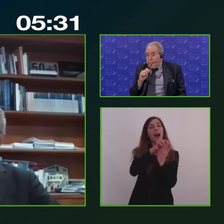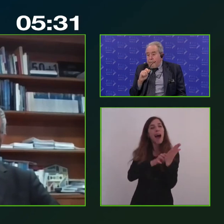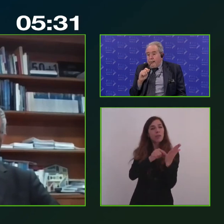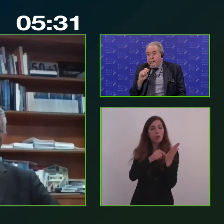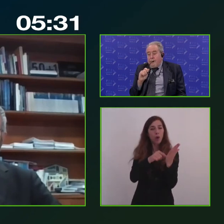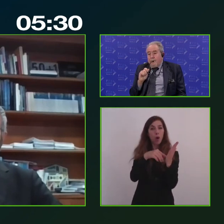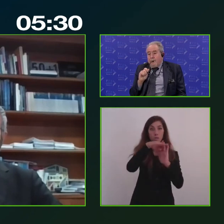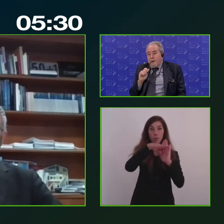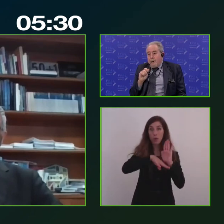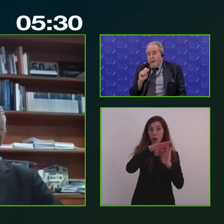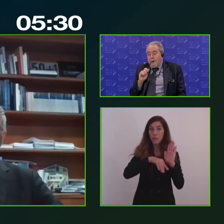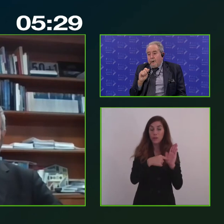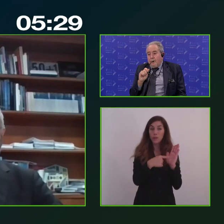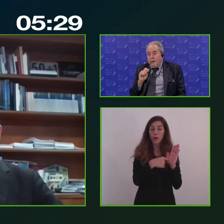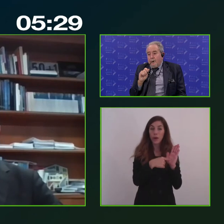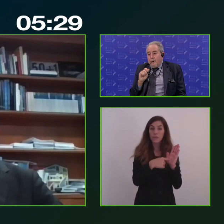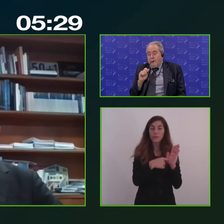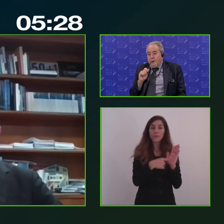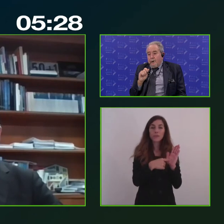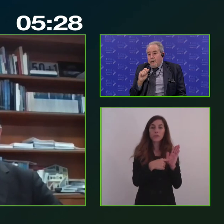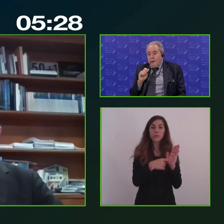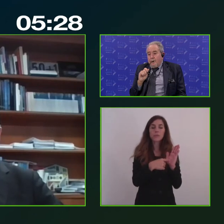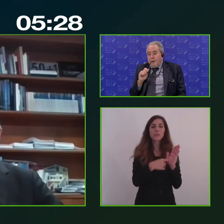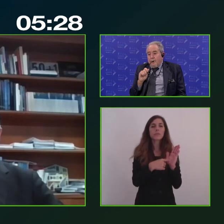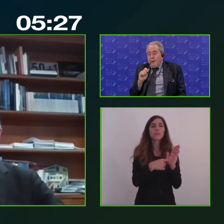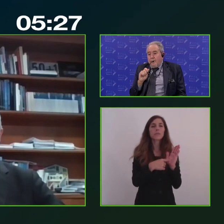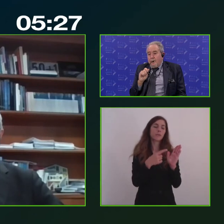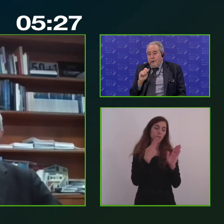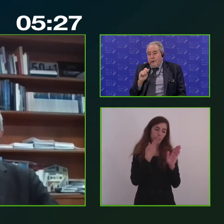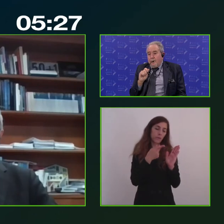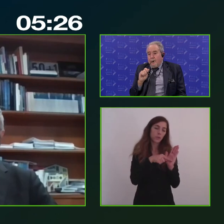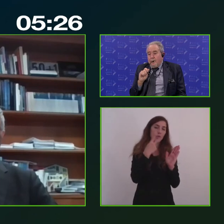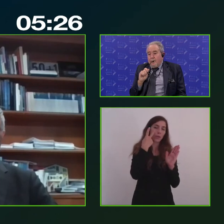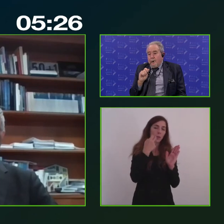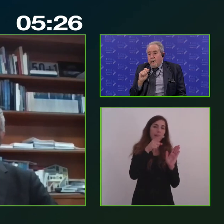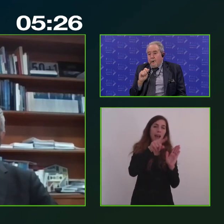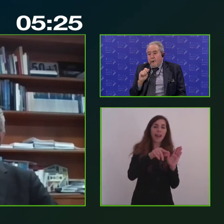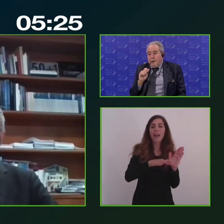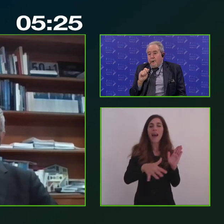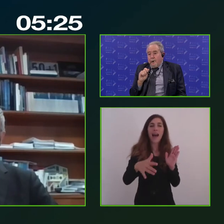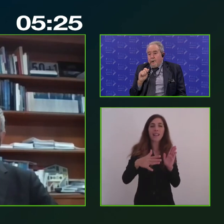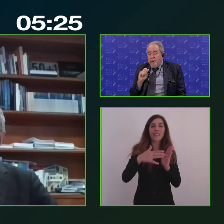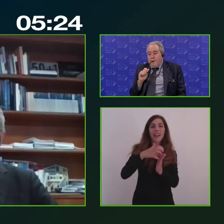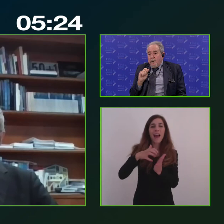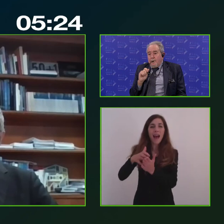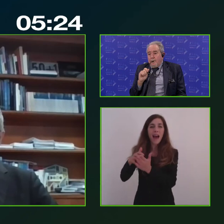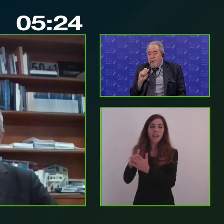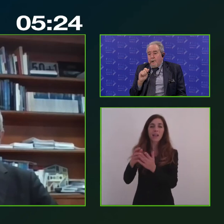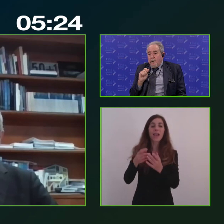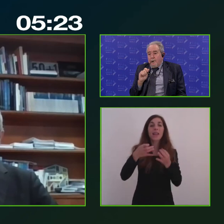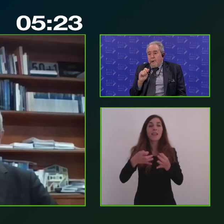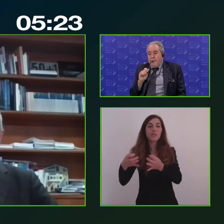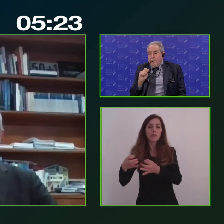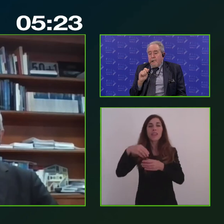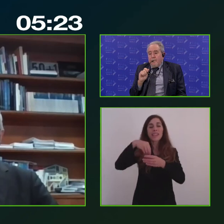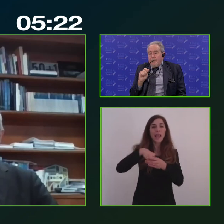che poi si riverbera sugli atti e sulle decisioni che vengono assunte all'interno dei singoli